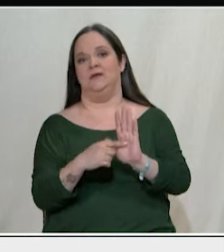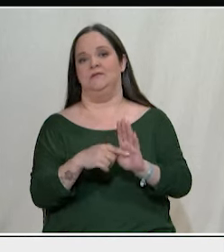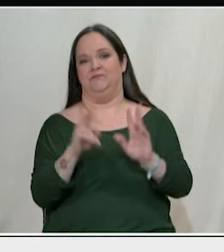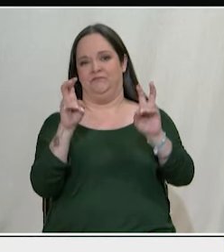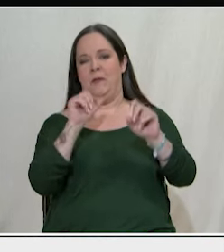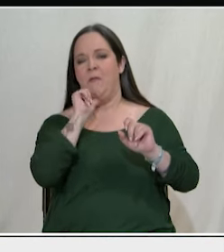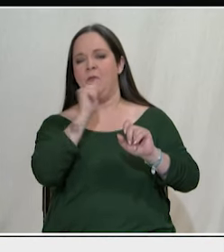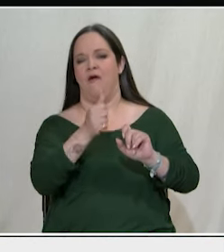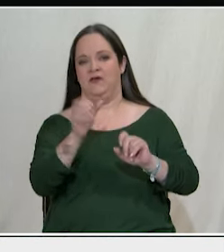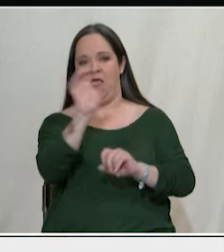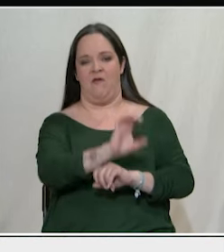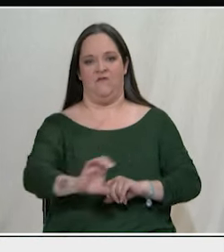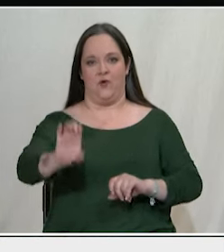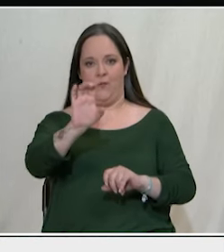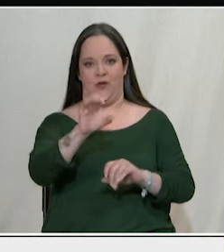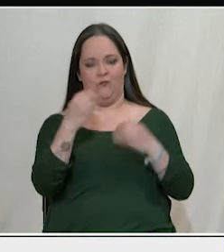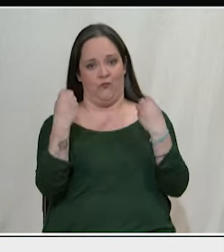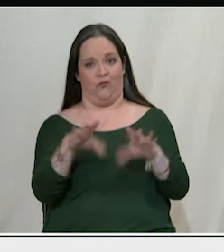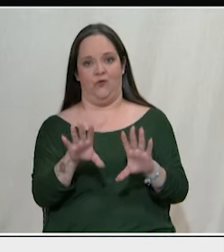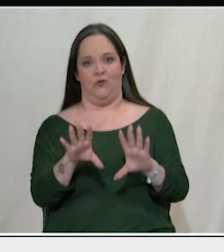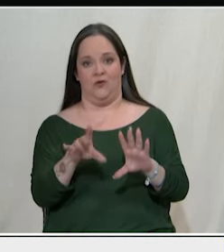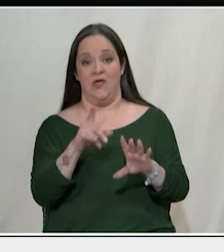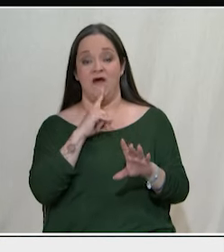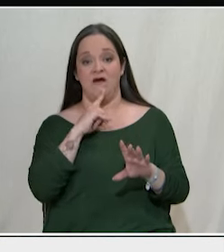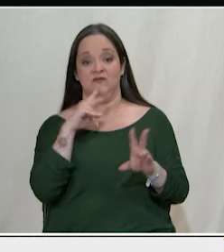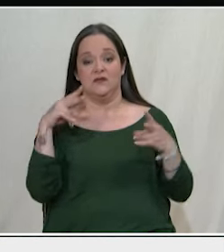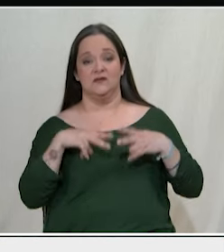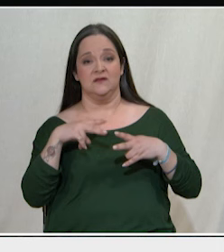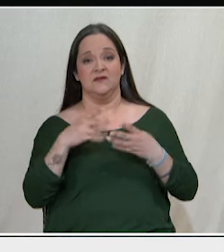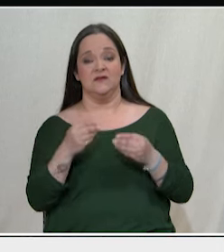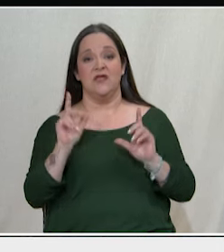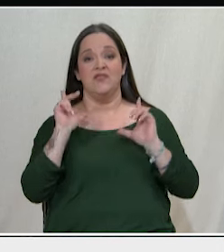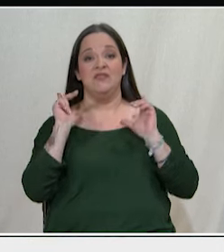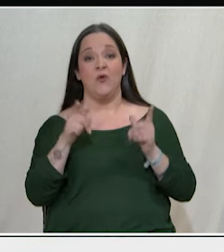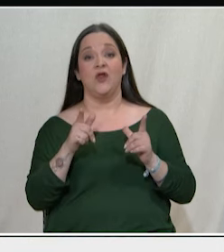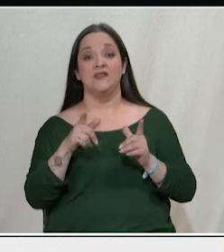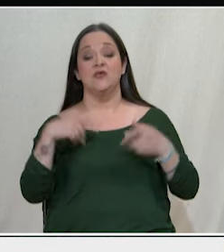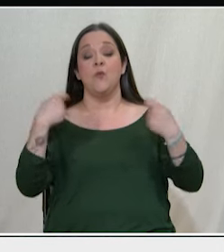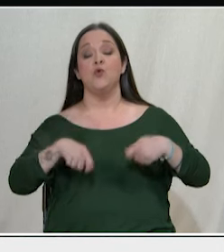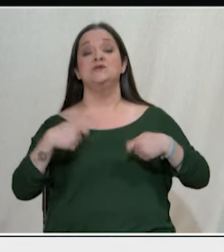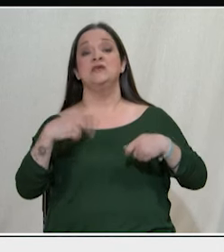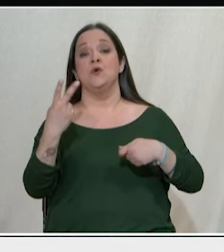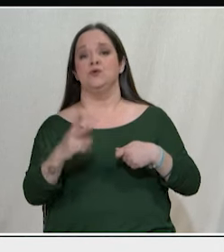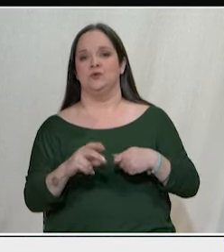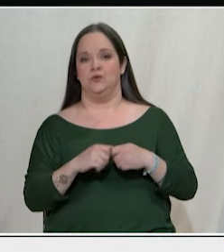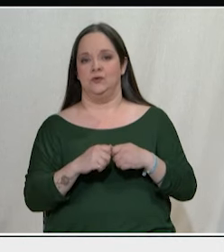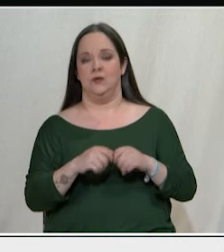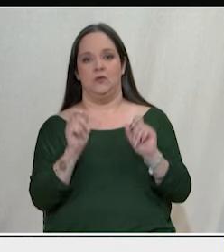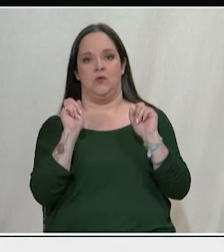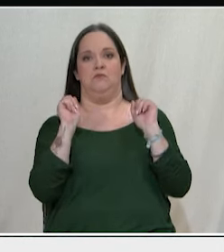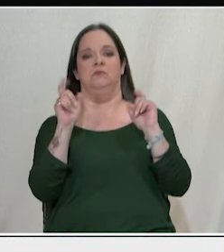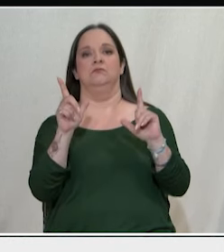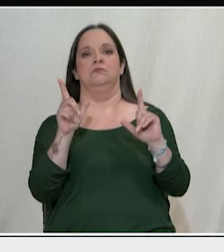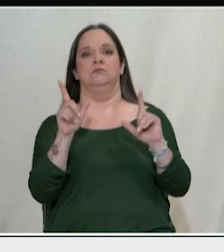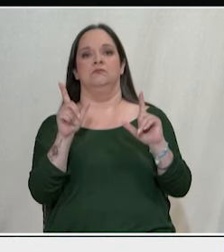οποία διαμορφώνουν και το πόσο μαύρη είναι αυτά τα καθεστώτα δημοκρατίας των πλουσίων που τα λέμε εμείς με το πρωτοφανές λοιπόν